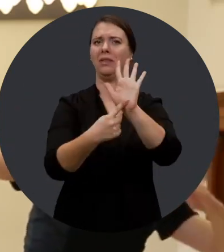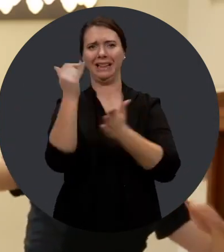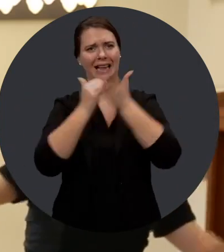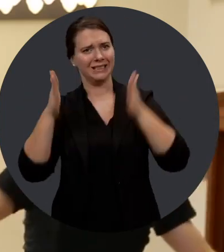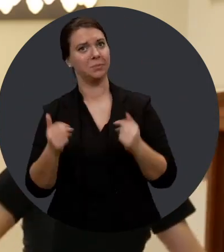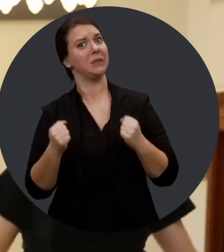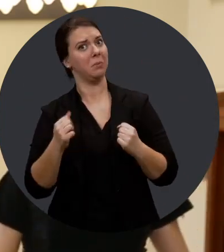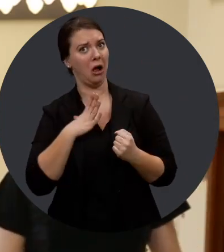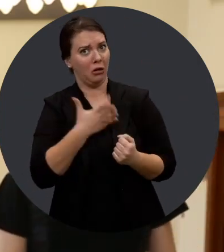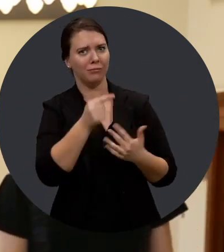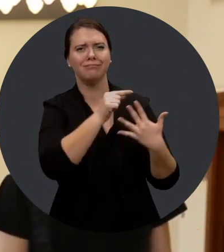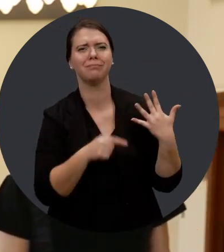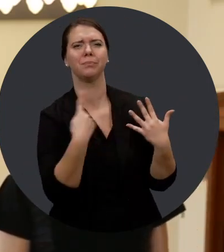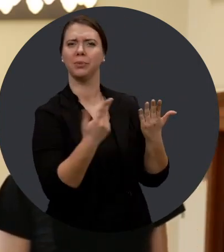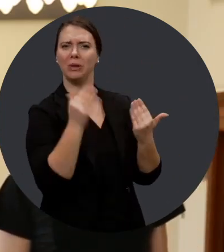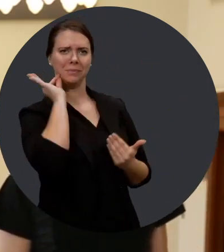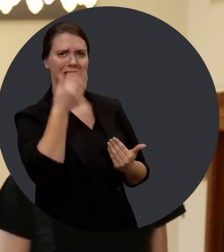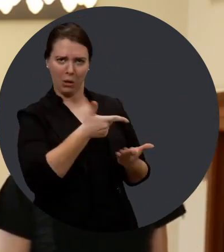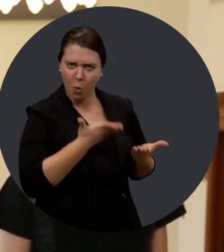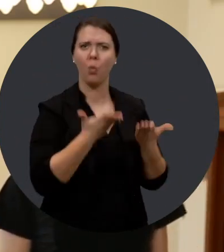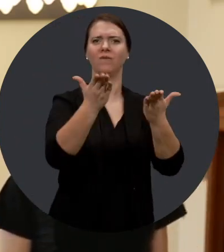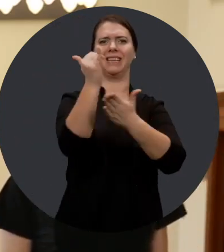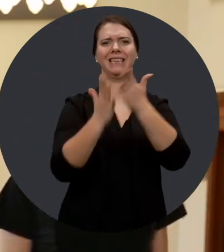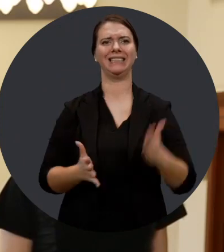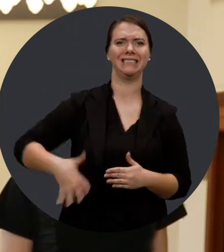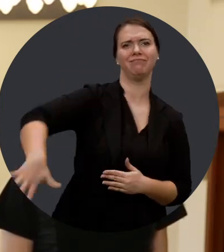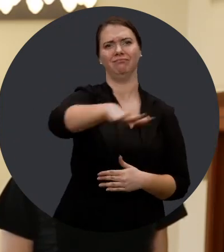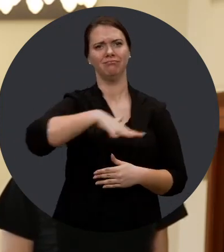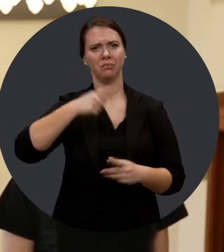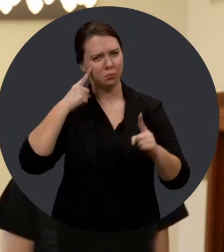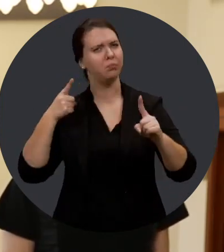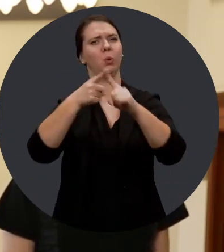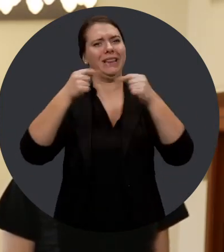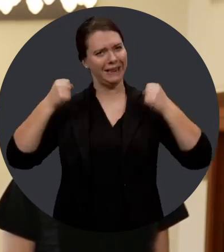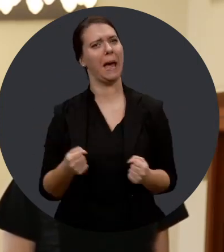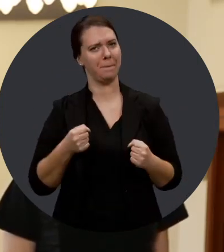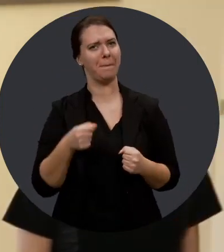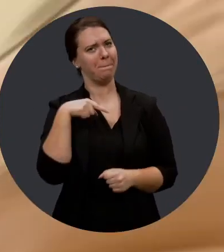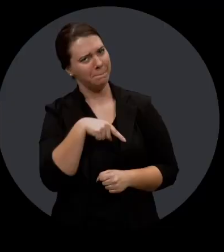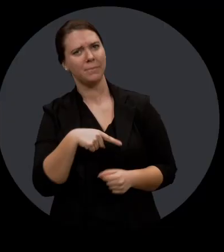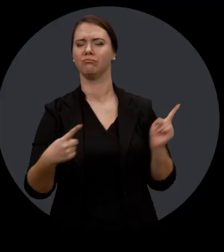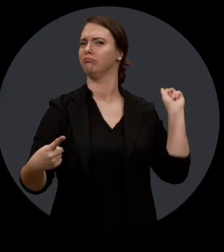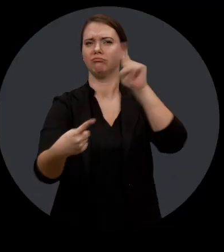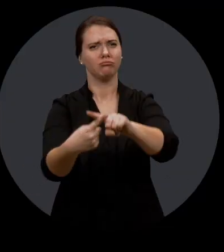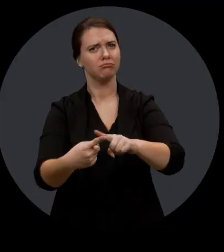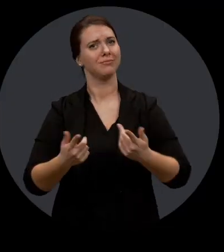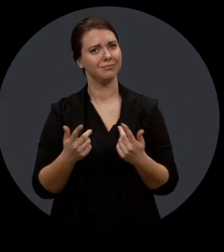personnes ayant des besoins particuliers. Elle offre également à ces artistes la possibilité d'atteindre leur plein potentiel.